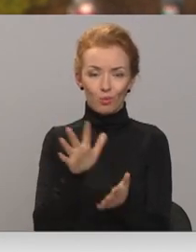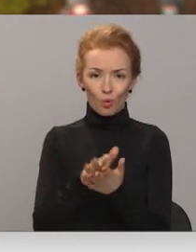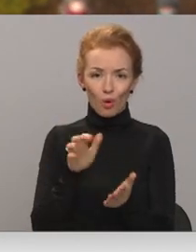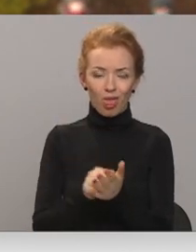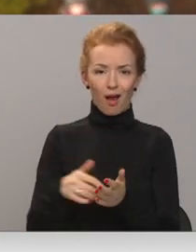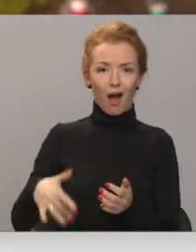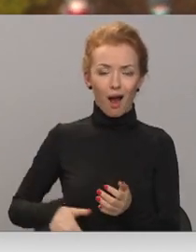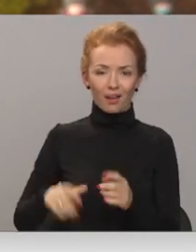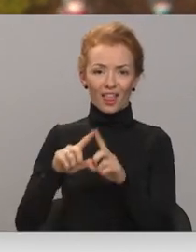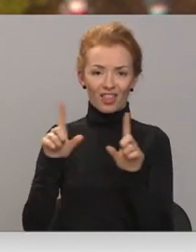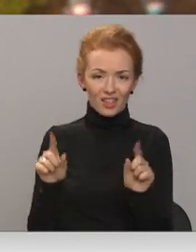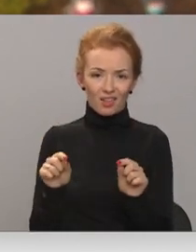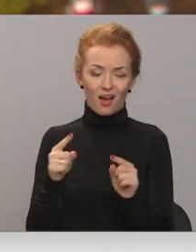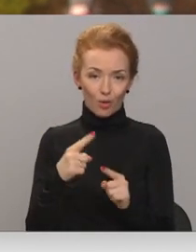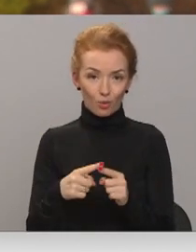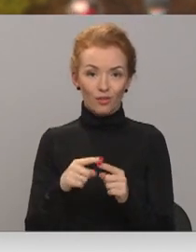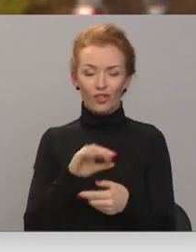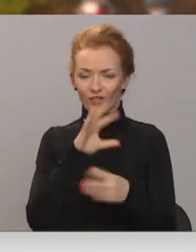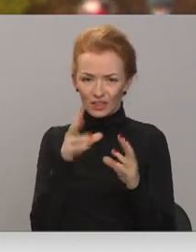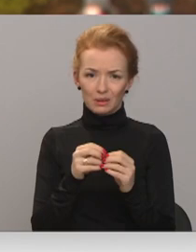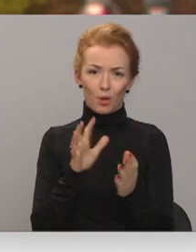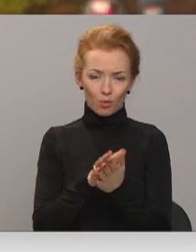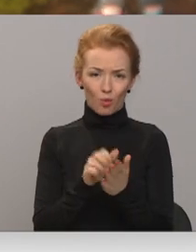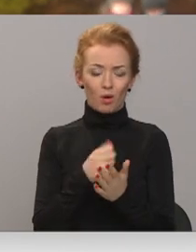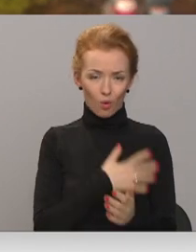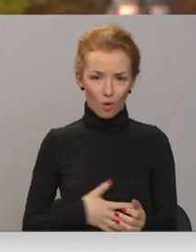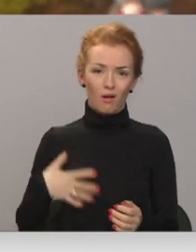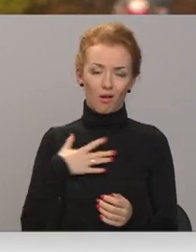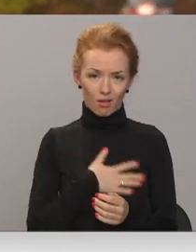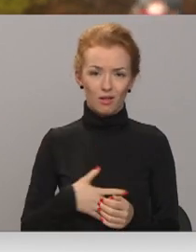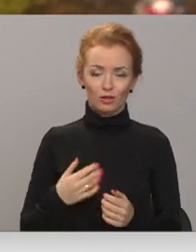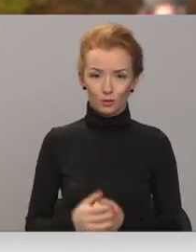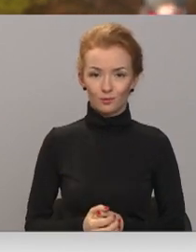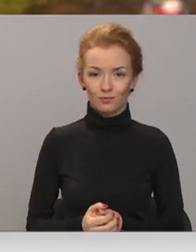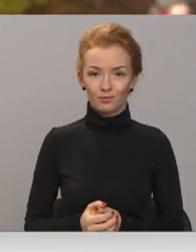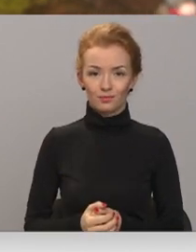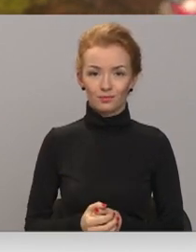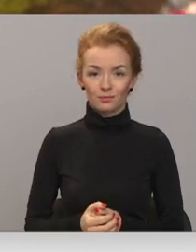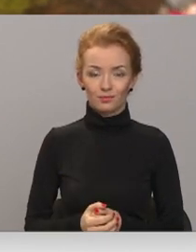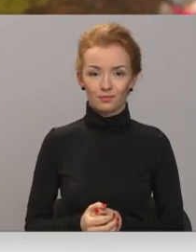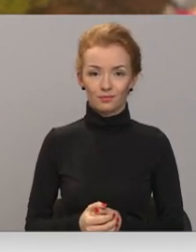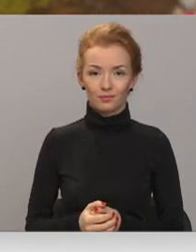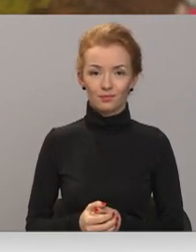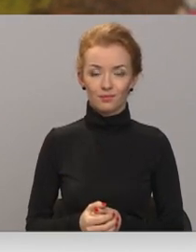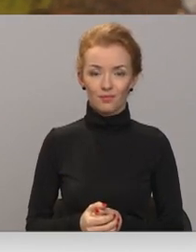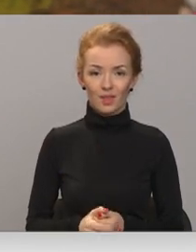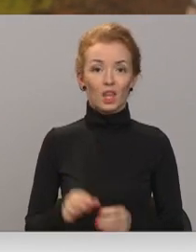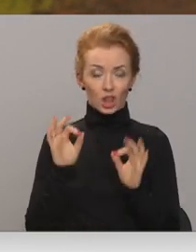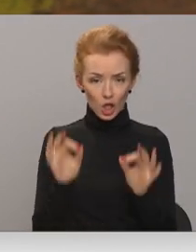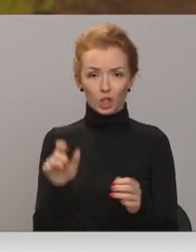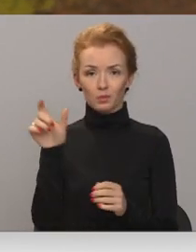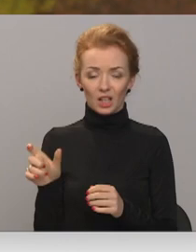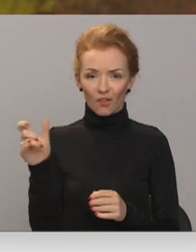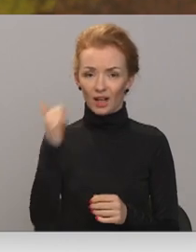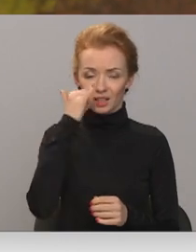aknas, mieras un vispārējos orgāns. Cilvēki jums tiešām arī zvan? Tiešām zvan un